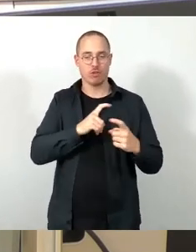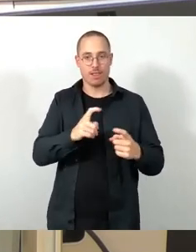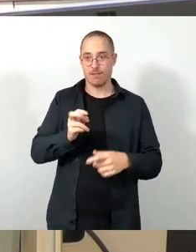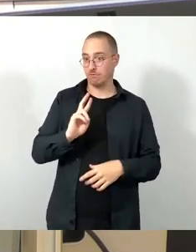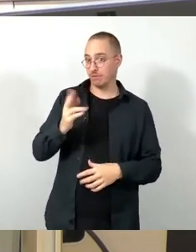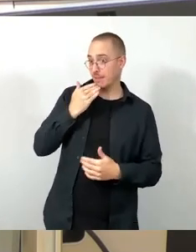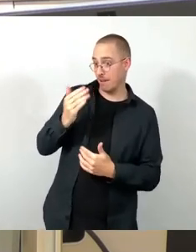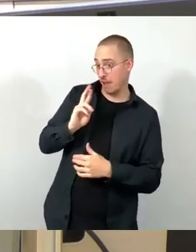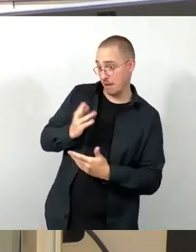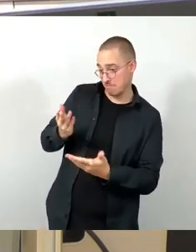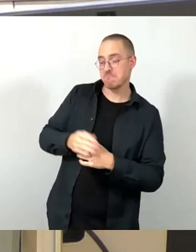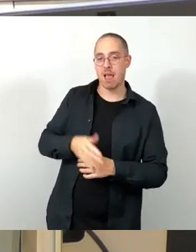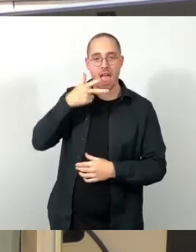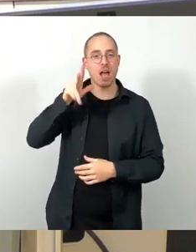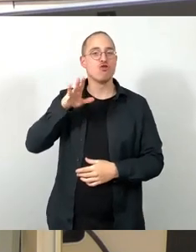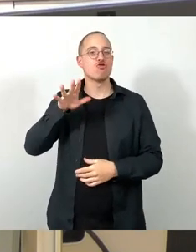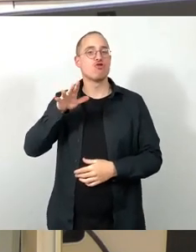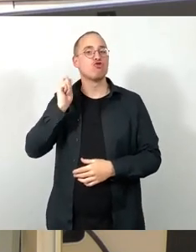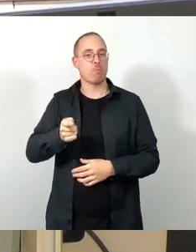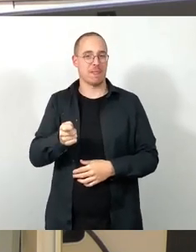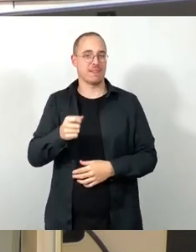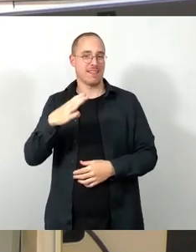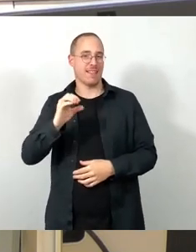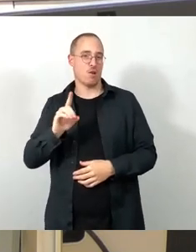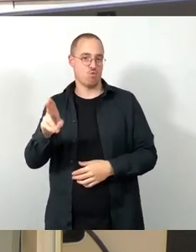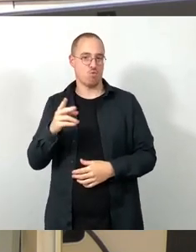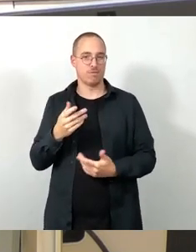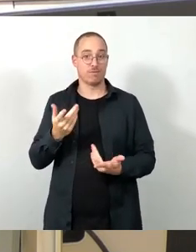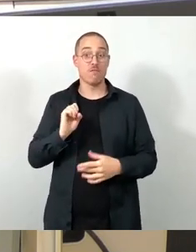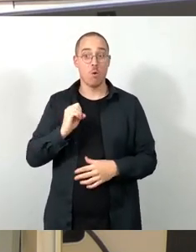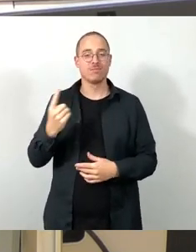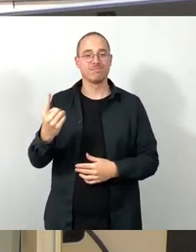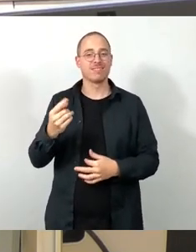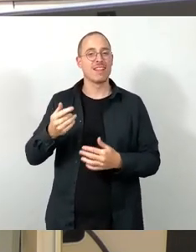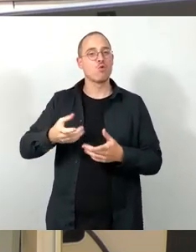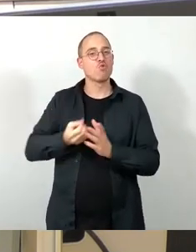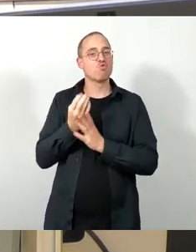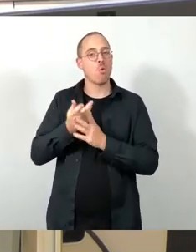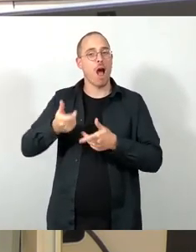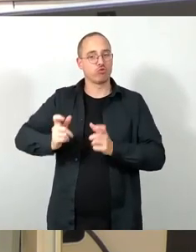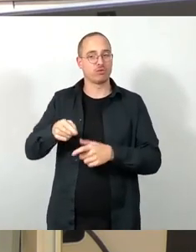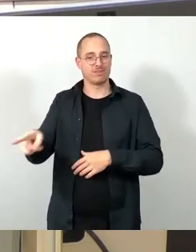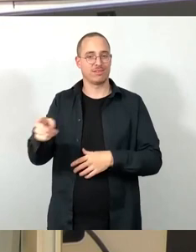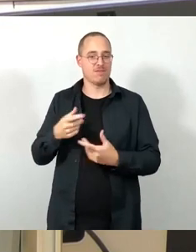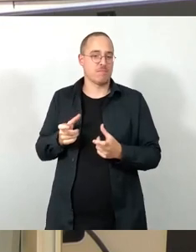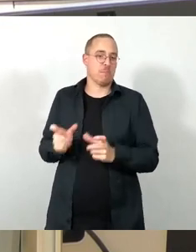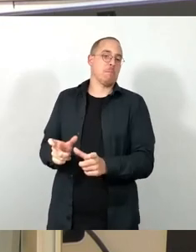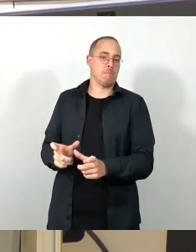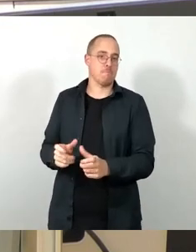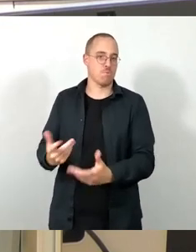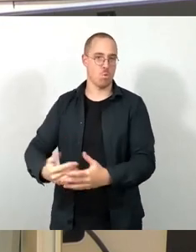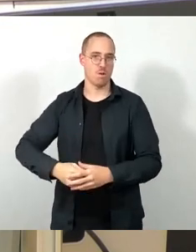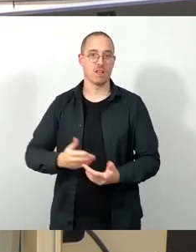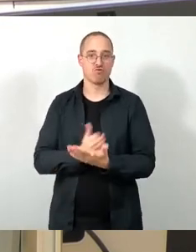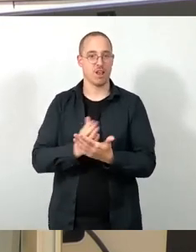verdanken, die leider im zuständigen Kulturausschuss verhindert hat, dass eine Entscheidung zugunsten der Fortfinanzierung der hier bereits angesprochenen